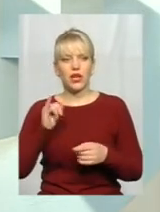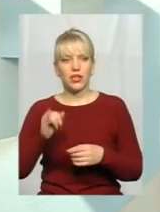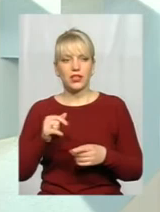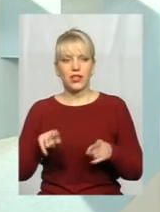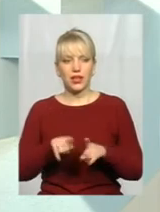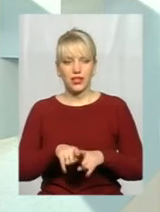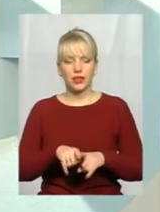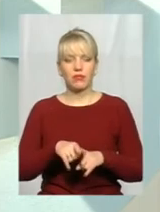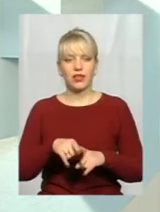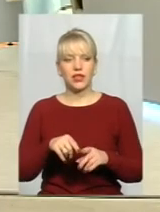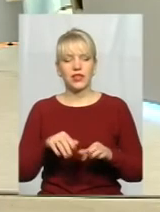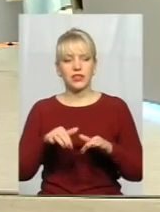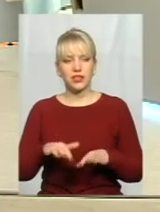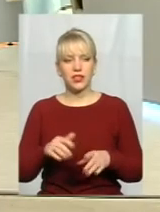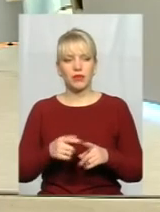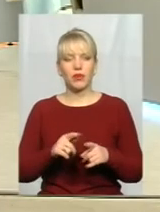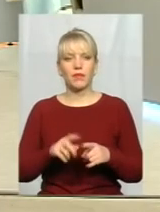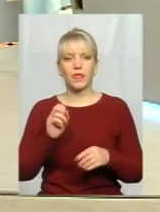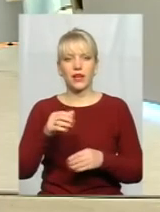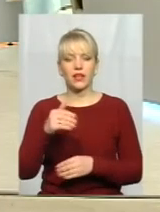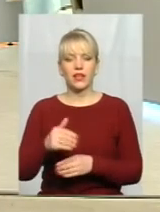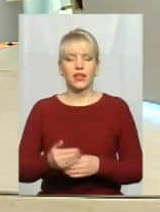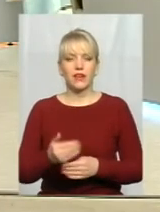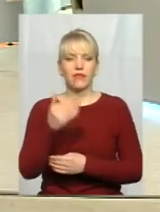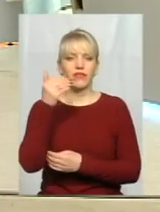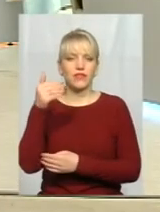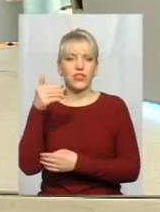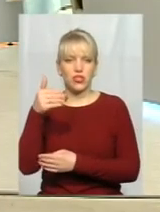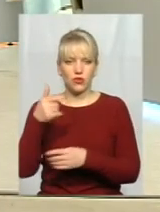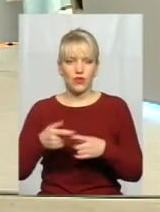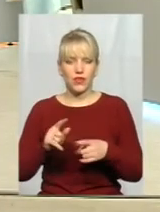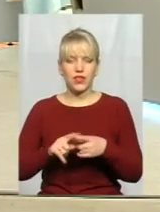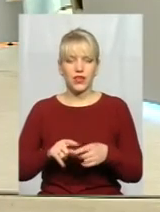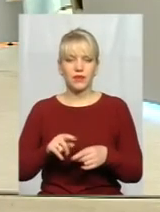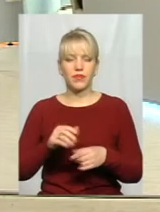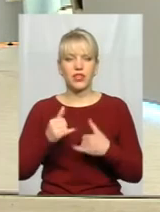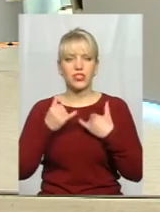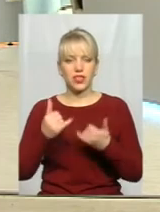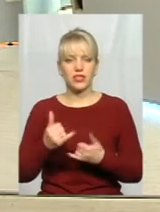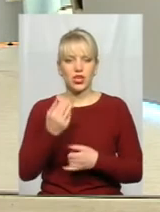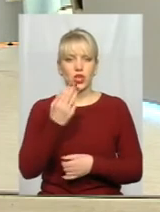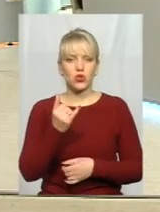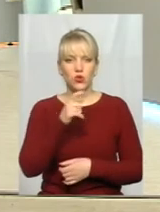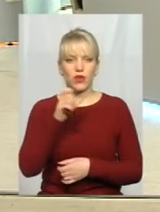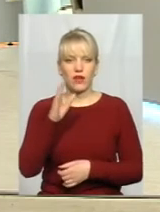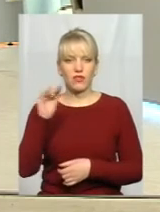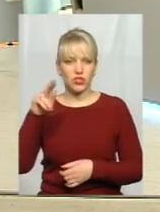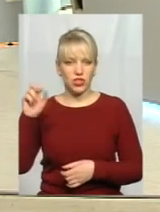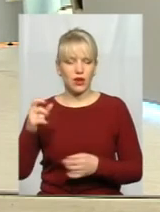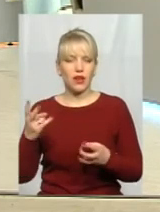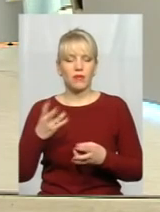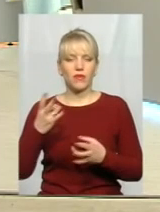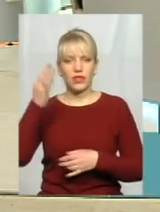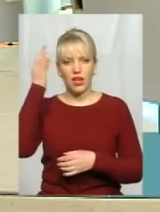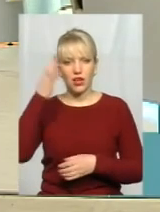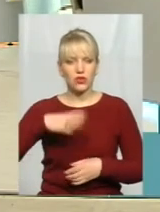честь Романа Шухевича прапори в місті Хмельницькому, ми мусимо нагадувати всім, ми мусимо переконувати, ми мусимо